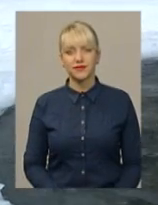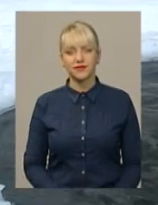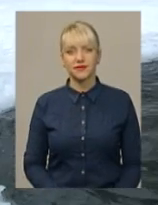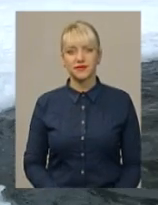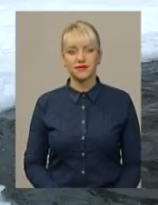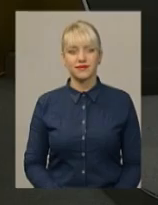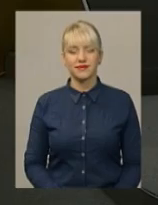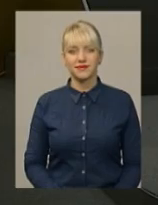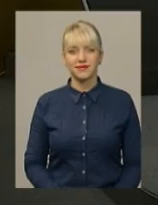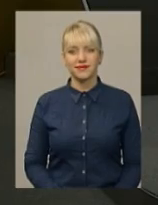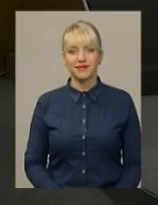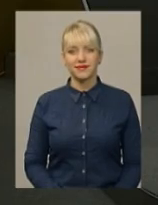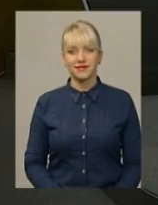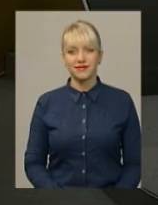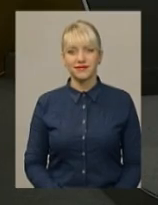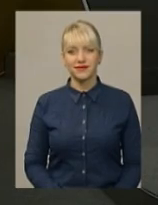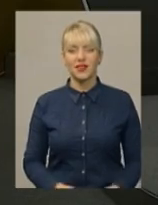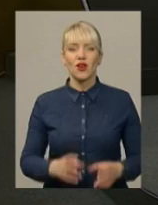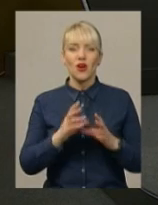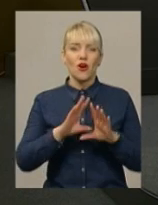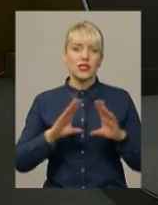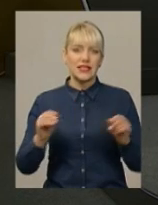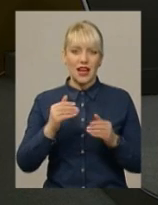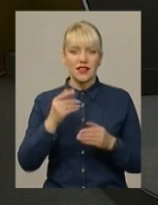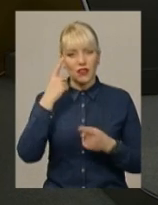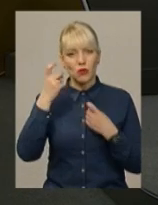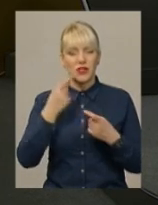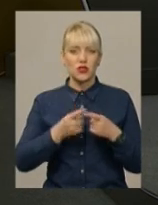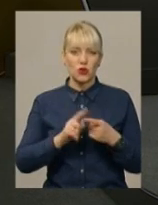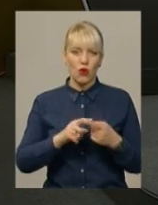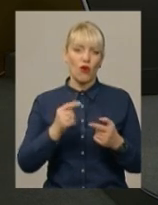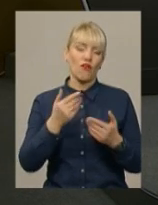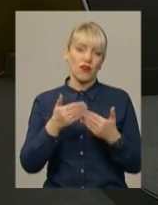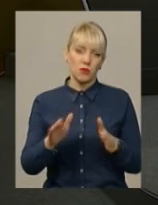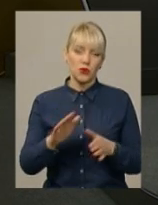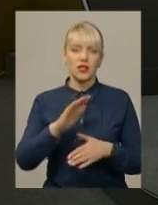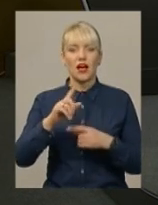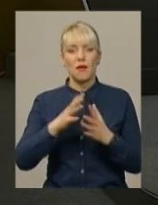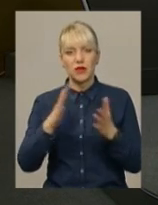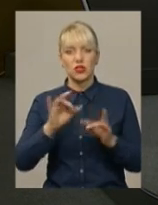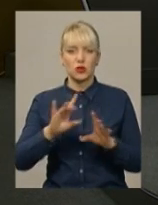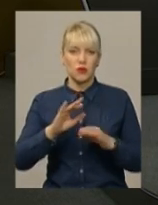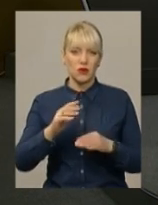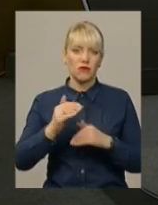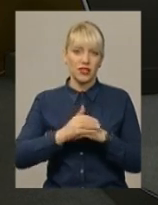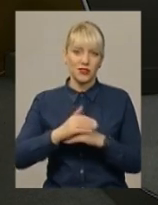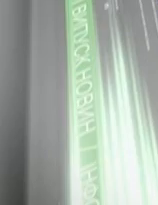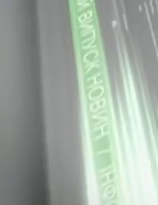Центр. Це була остання інформація цього випуску. Ще більше розповімо вам о 19-й.